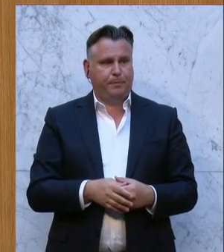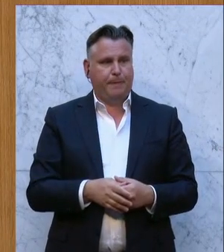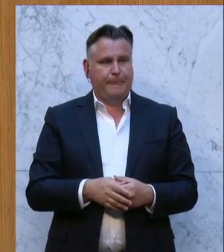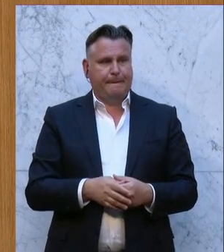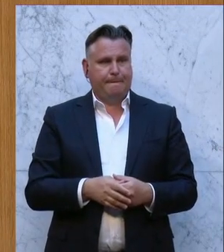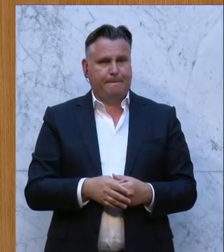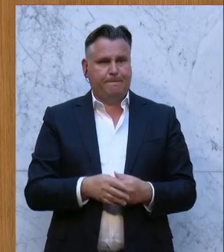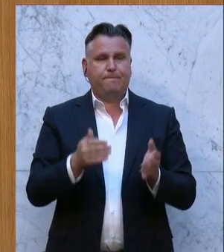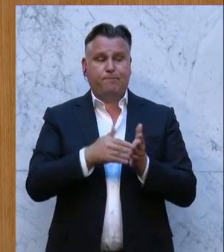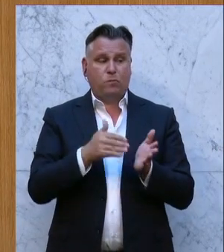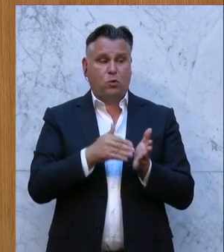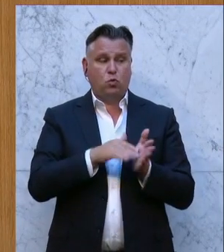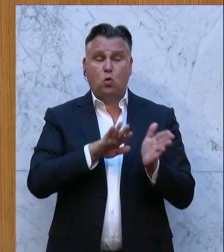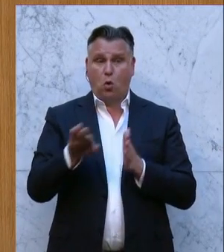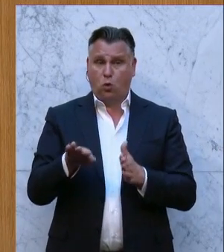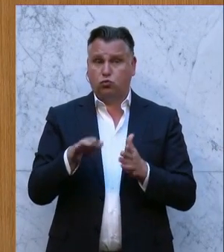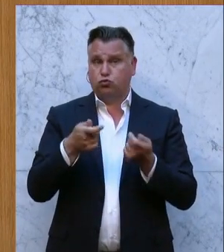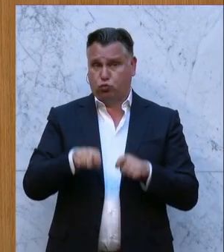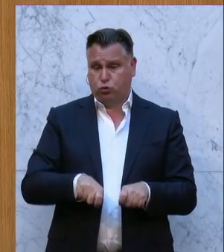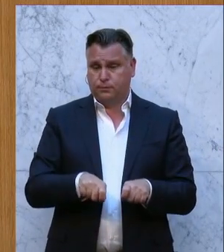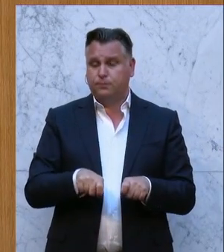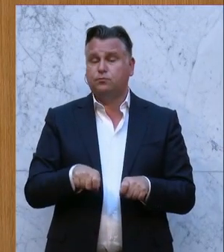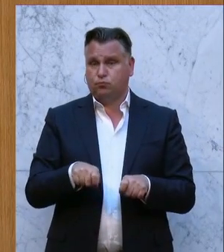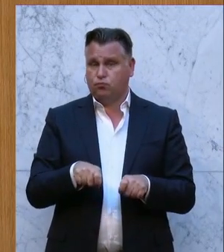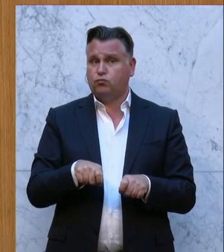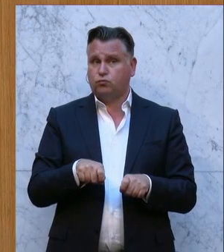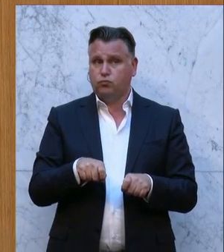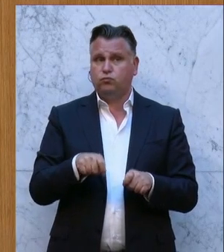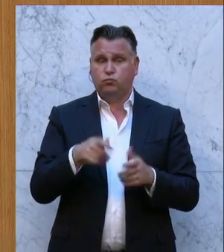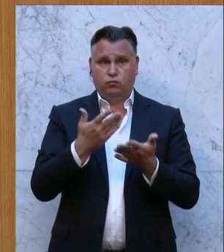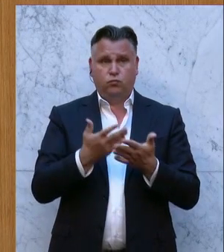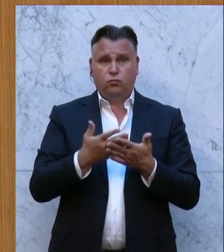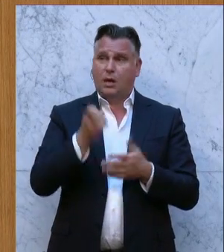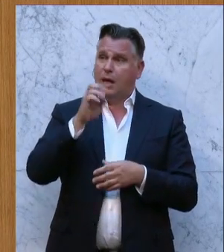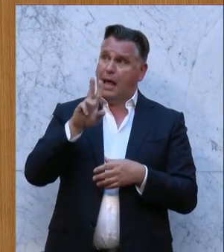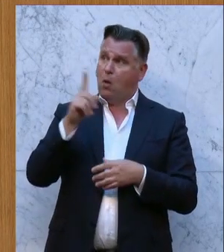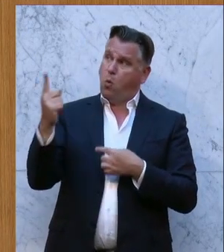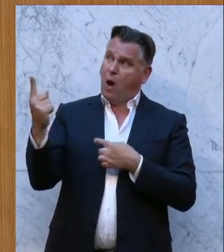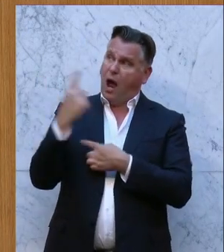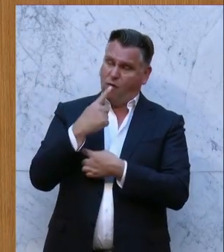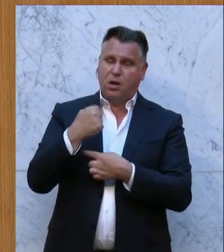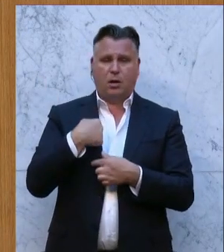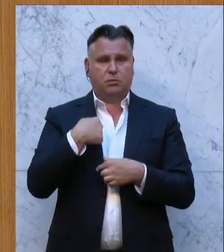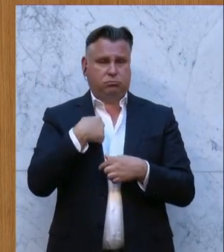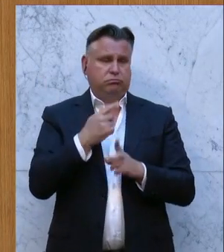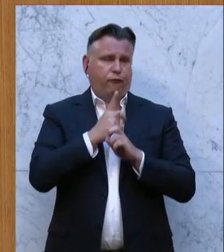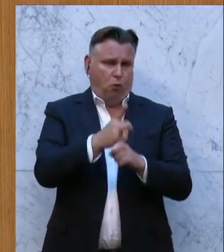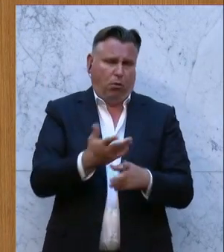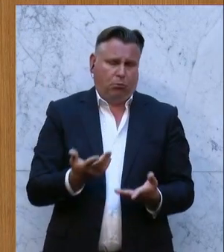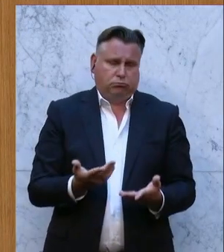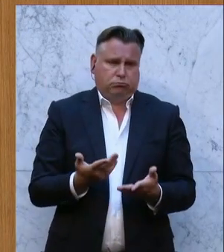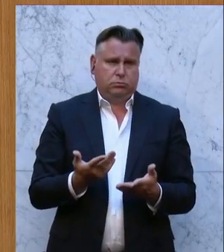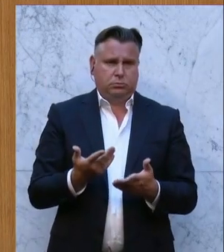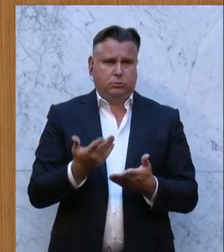Und zu guter Letzt, ja, wir folgen damit einem Auftrag der Europäischen Union. Und ja, wir haben